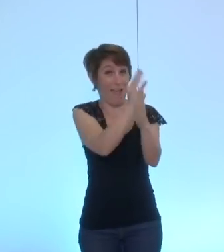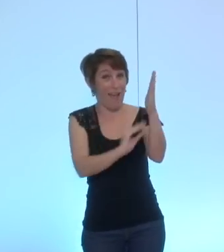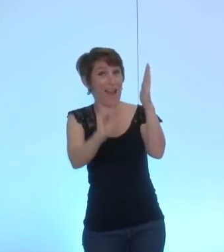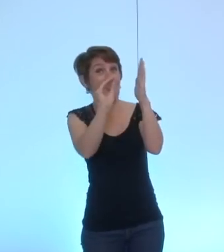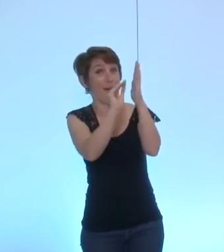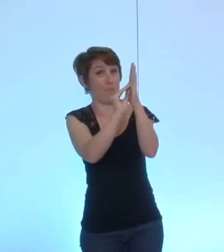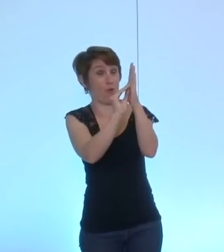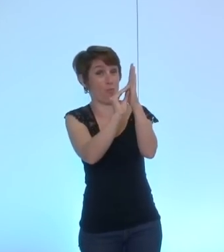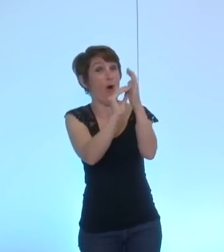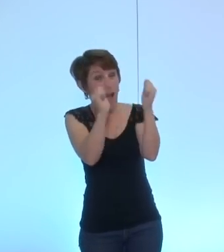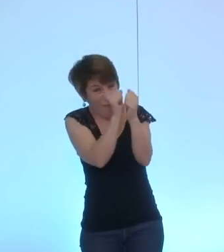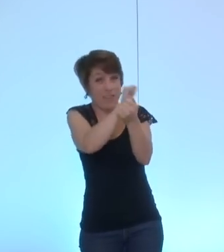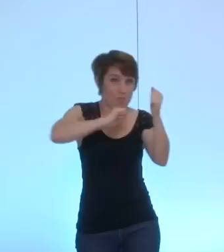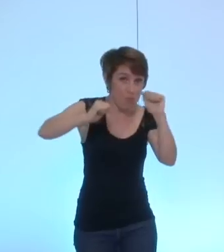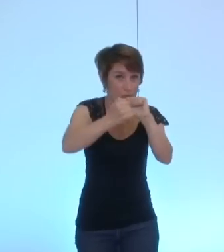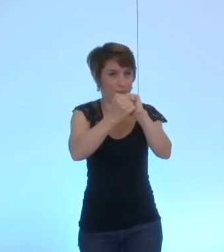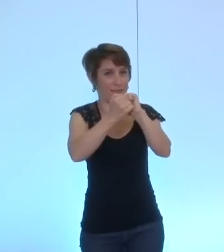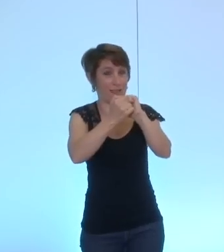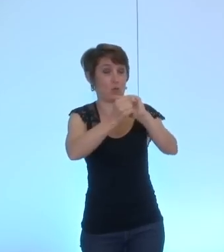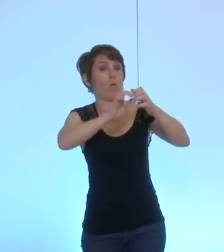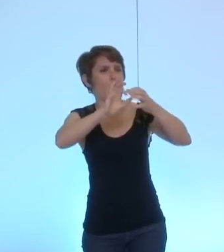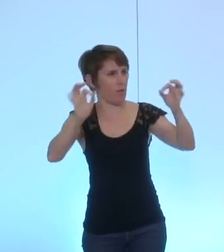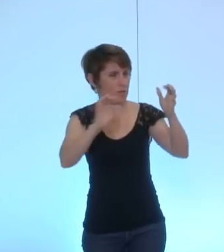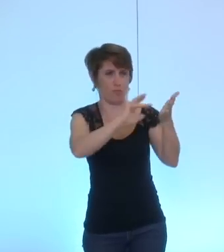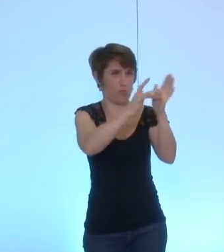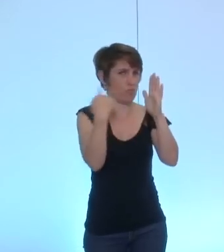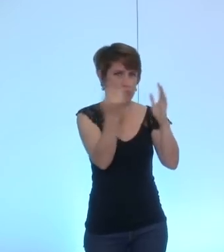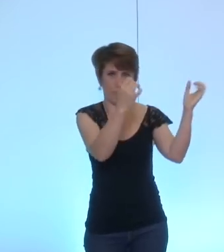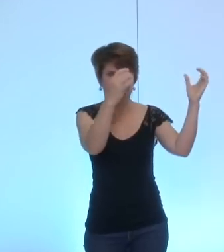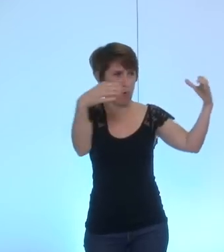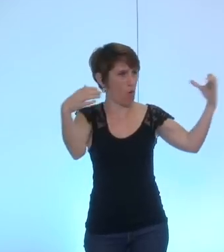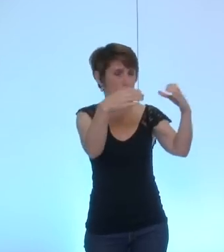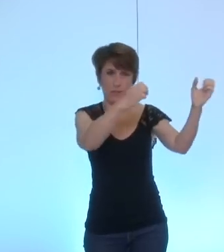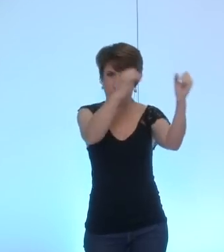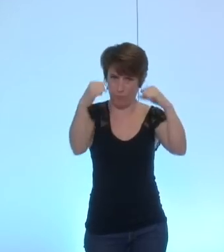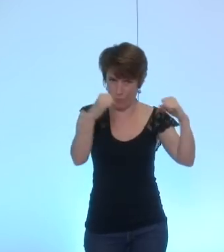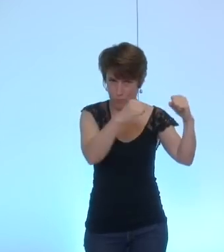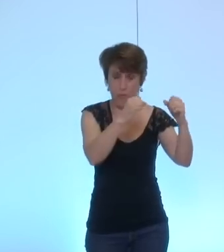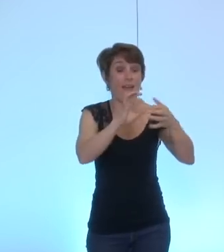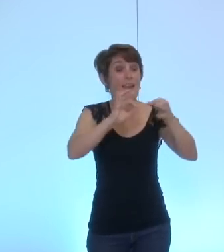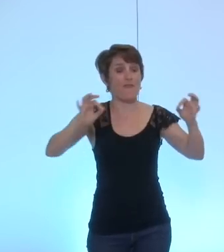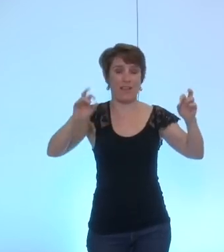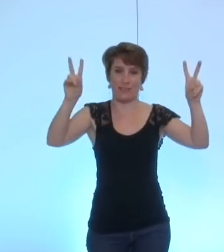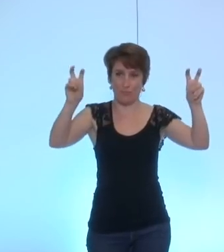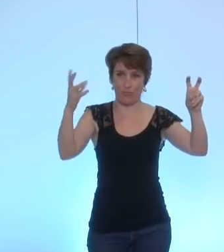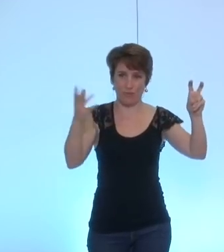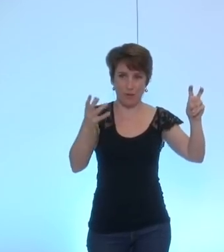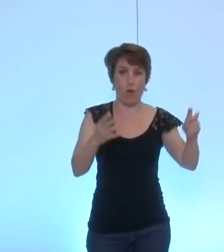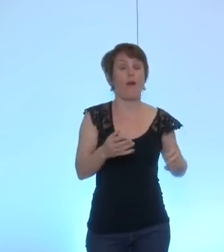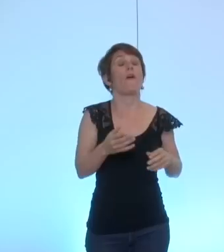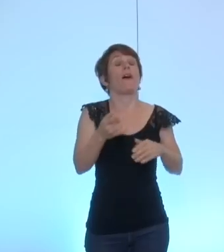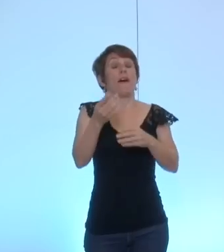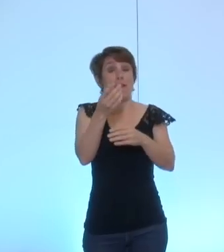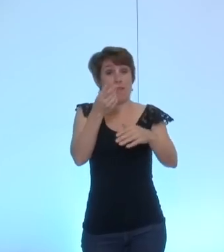sous-amendé qui est donc un amendement commun et collectif dont la rédaction est de rajouter un point de verser une